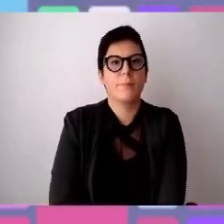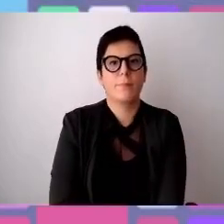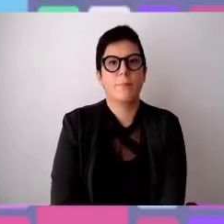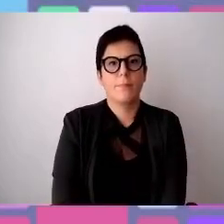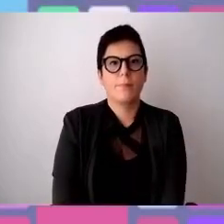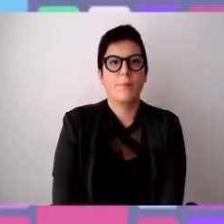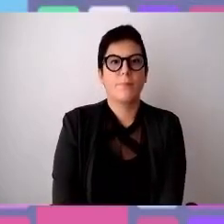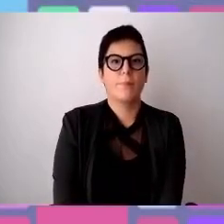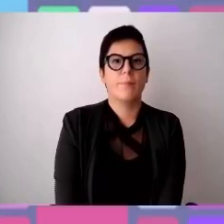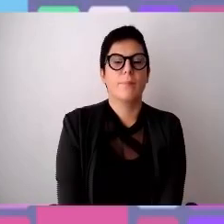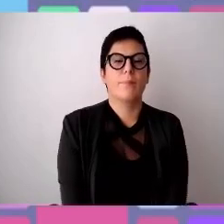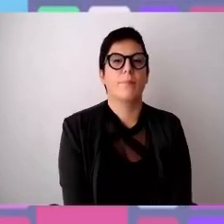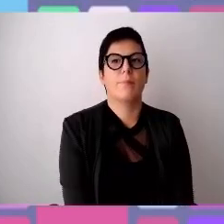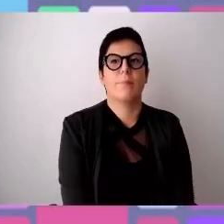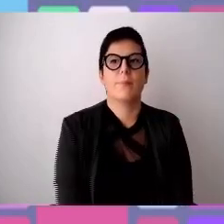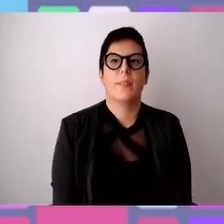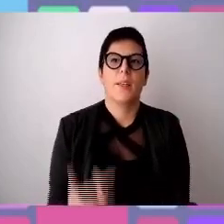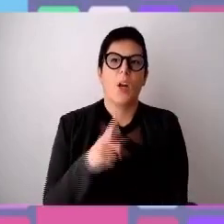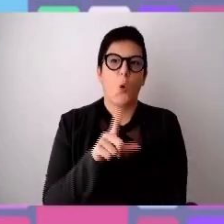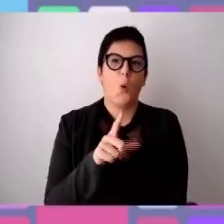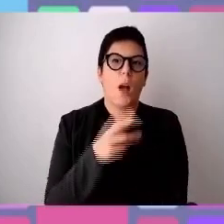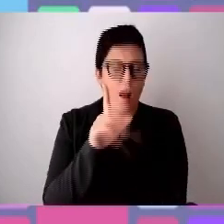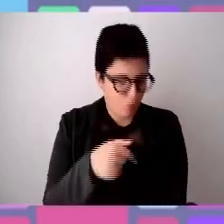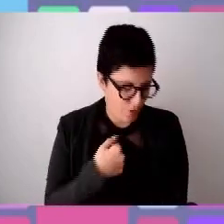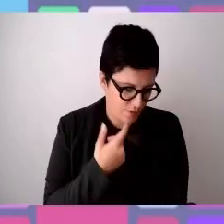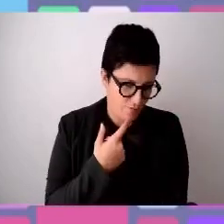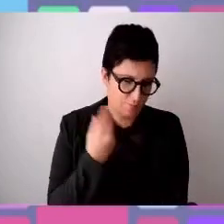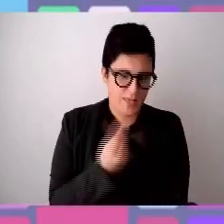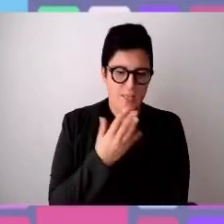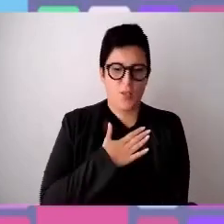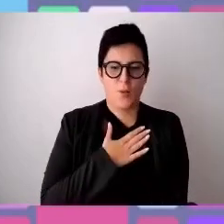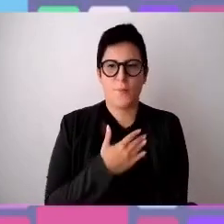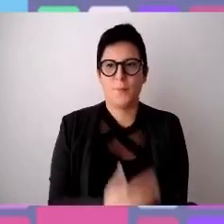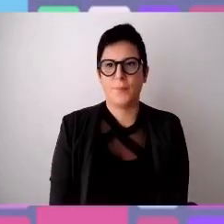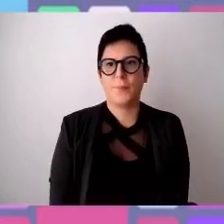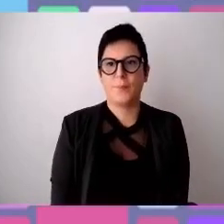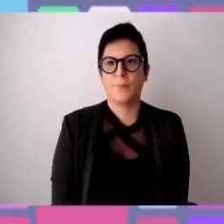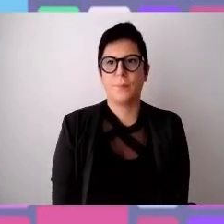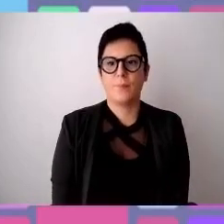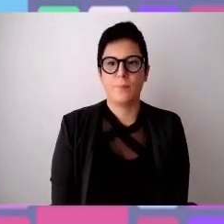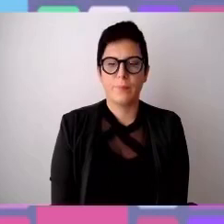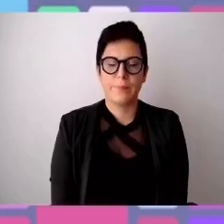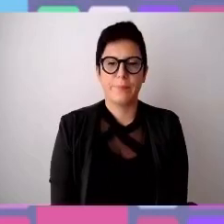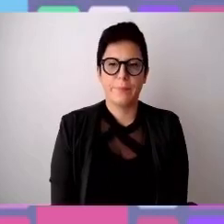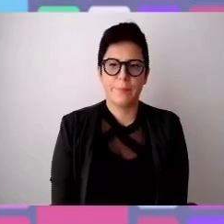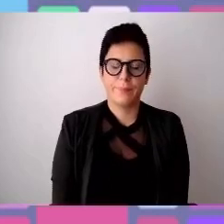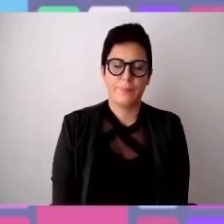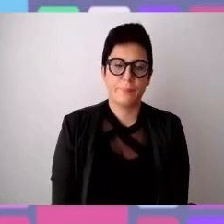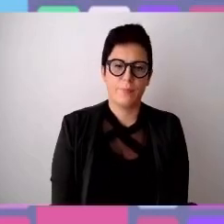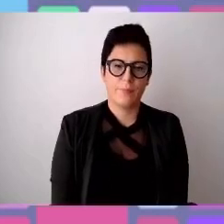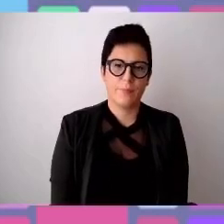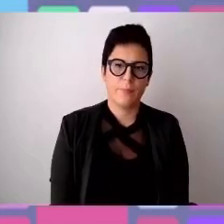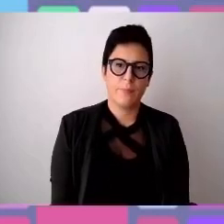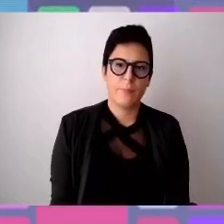anche secondo me con le persone anche secondo me con le persone anche se